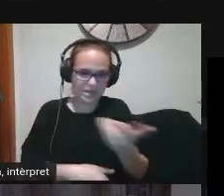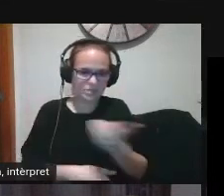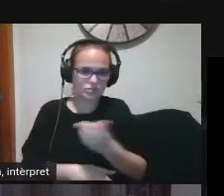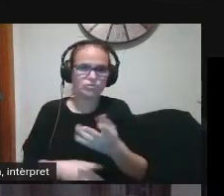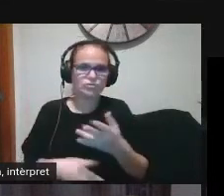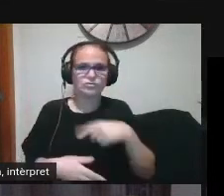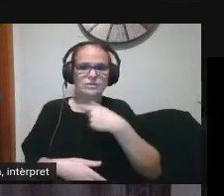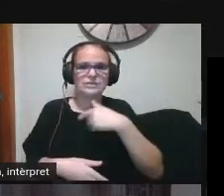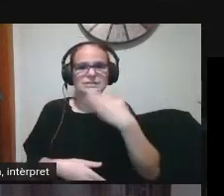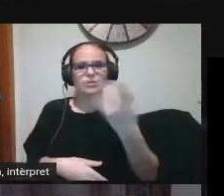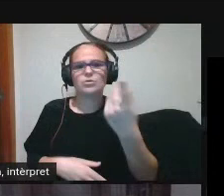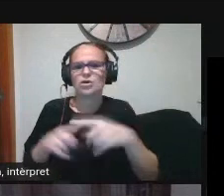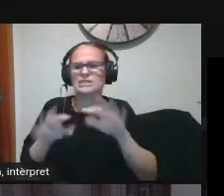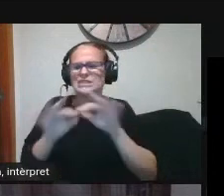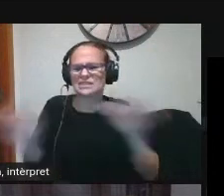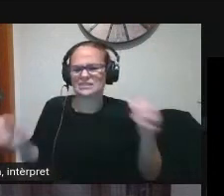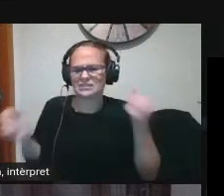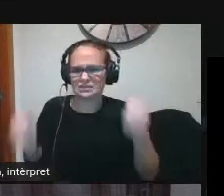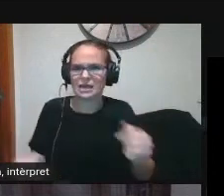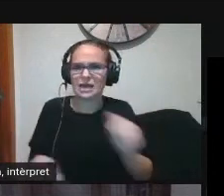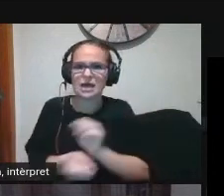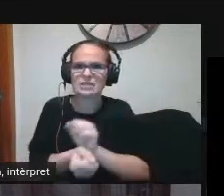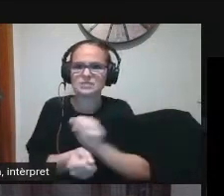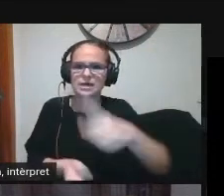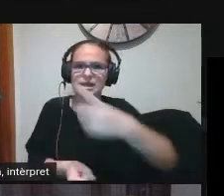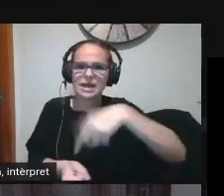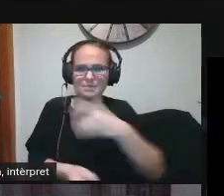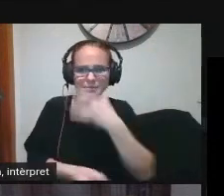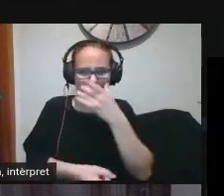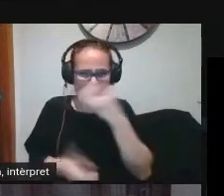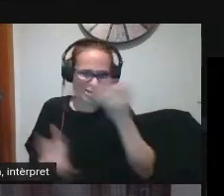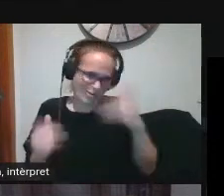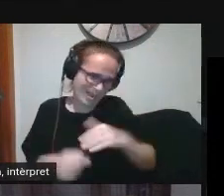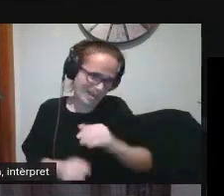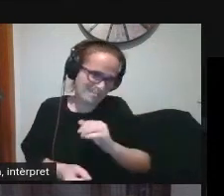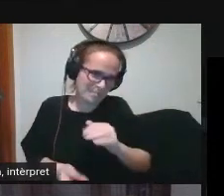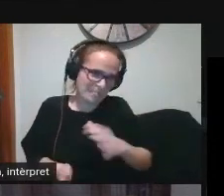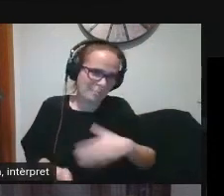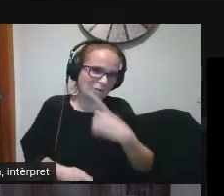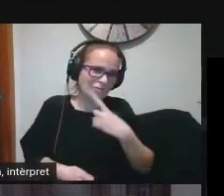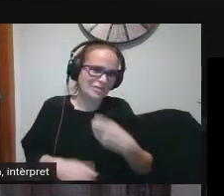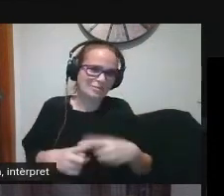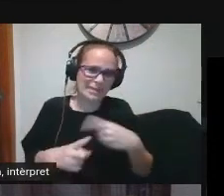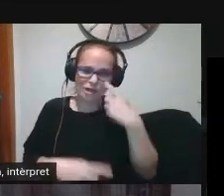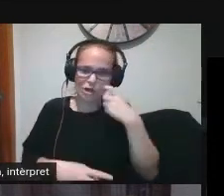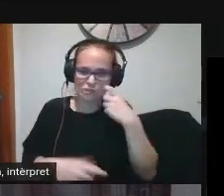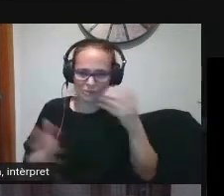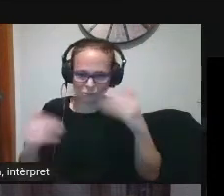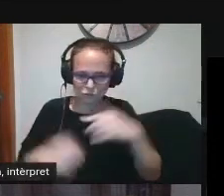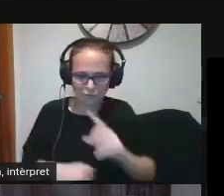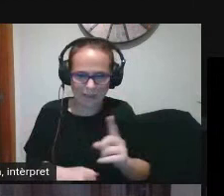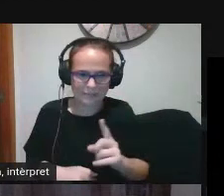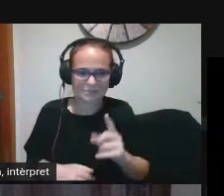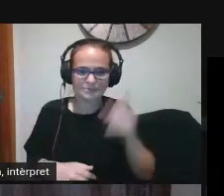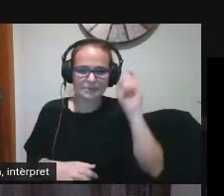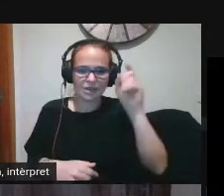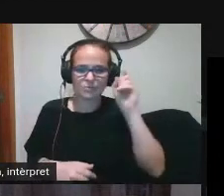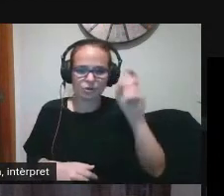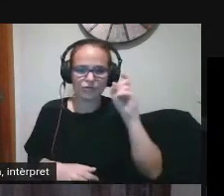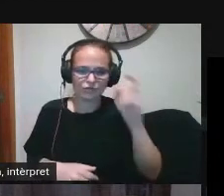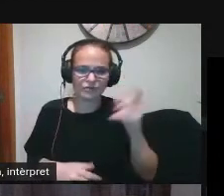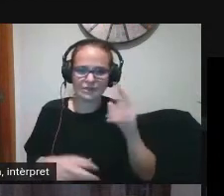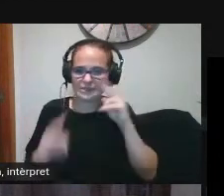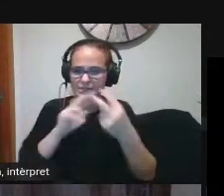senzilla i que esperem que ningú tingui massa vergonya de fer-ho potser ets costa perquè no estem acostumats a que els professors ens veiem entre